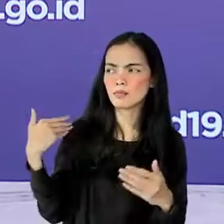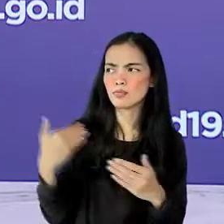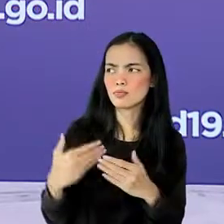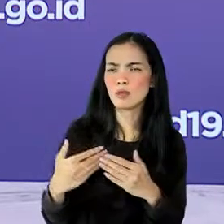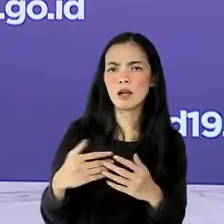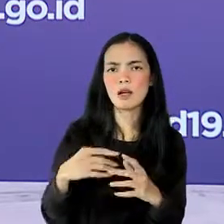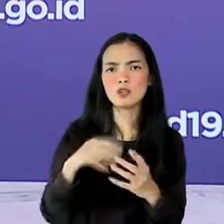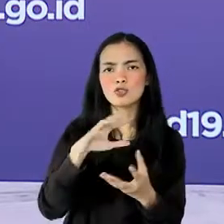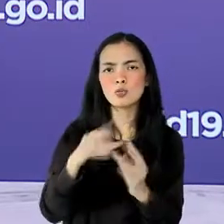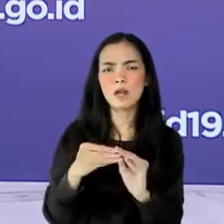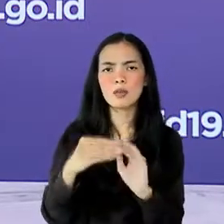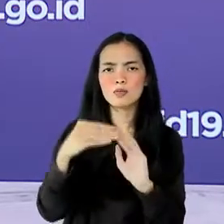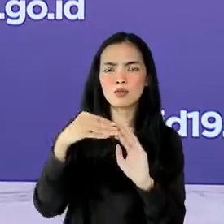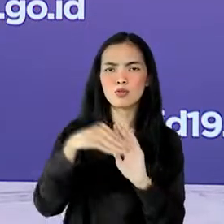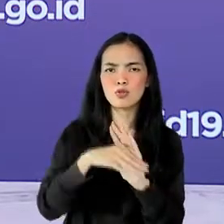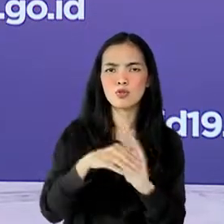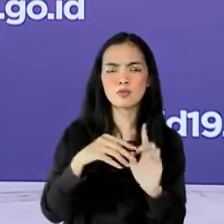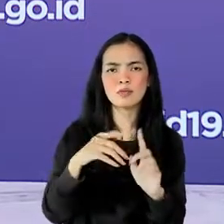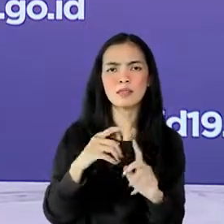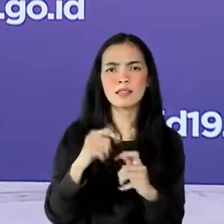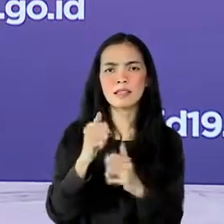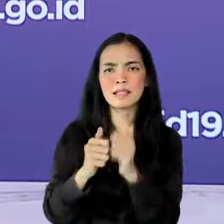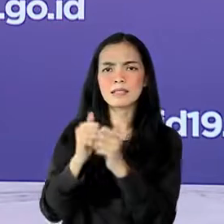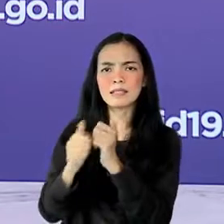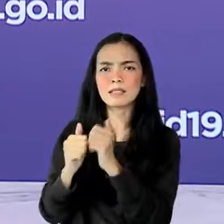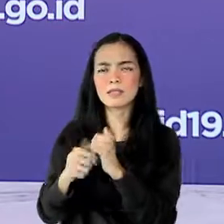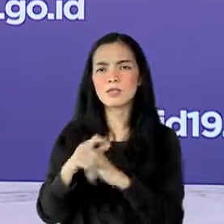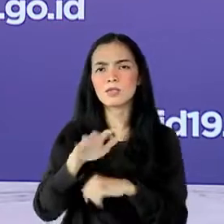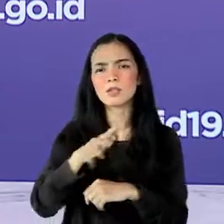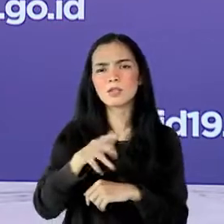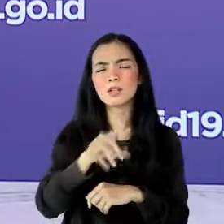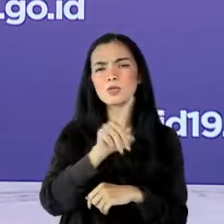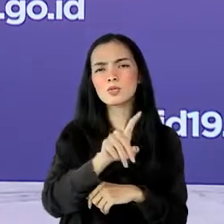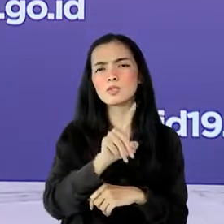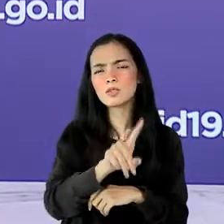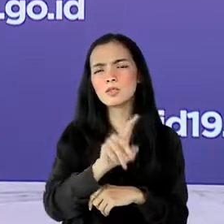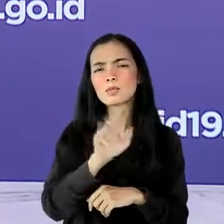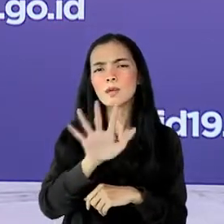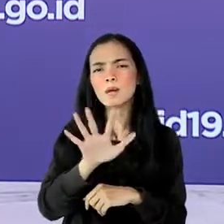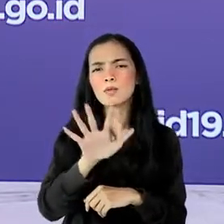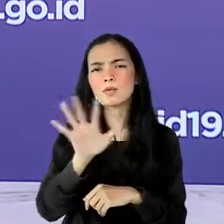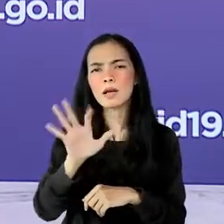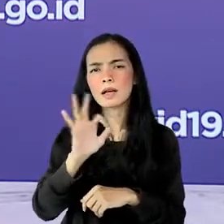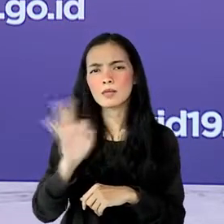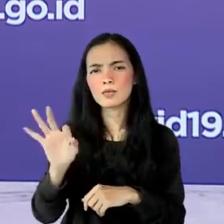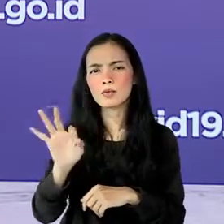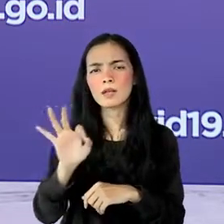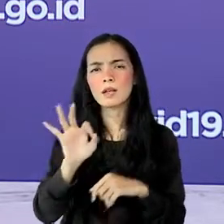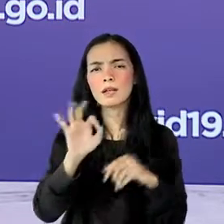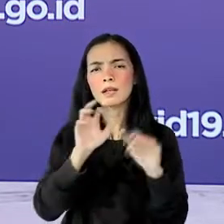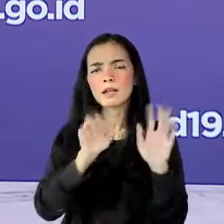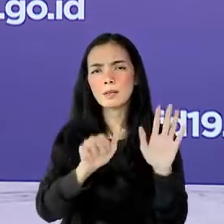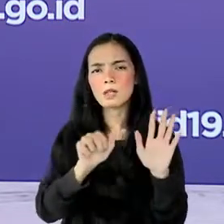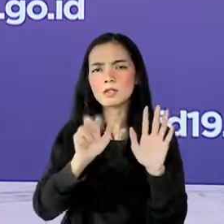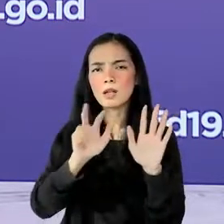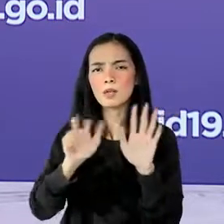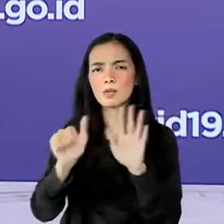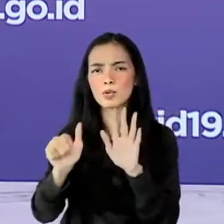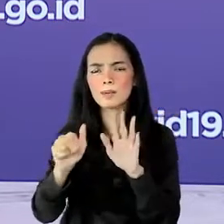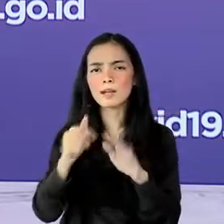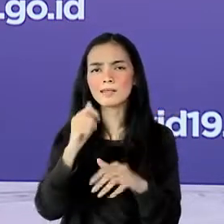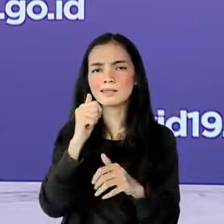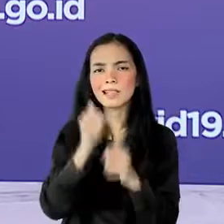data minggu sampai Senin hari ini hanya 160.686 spesimen yang diperiksa